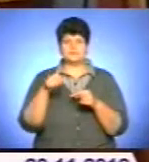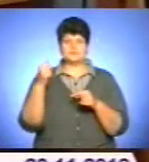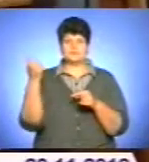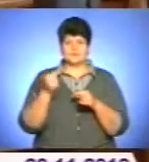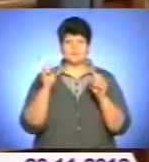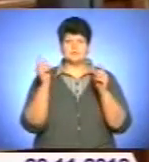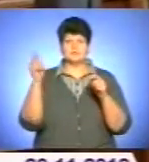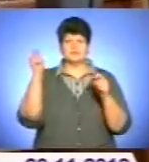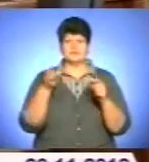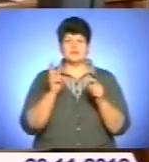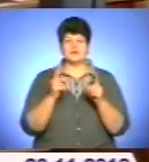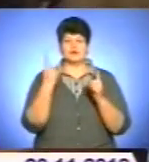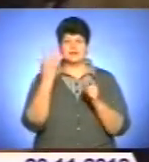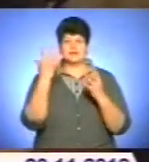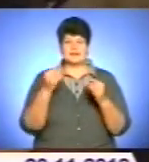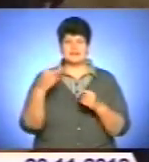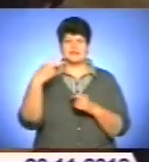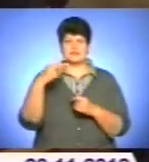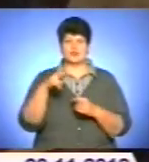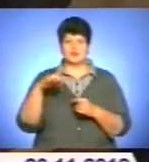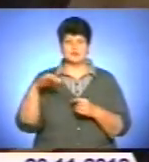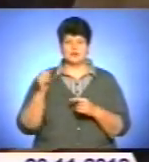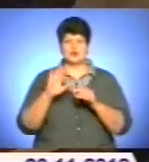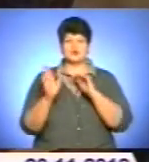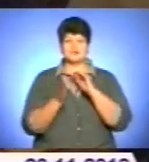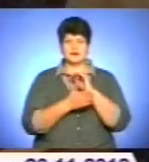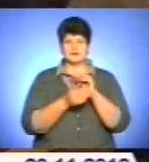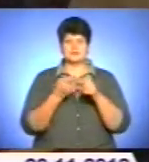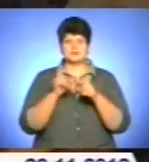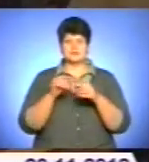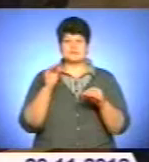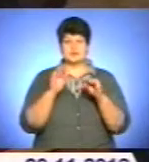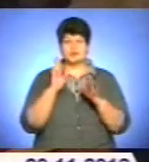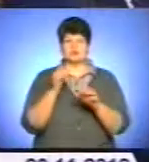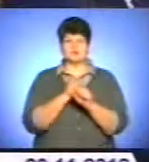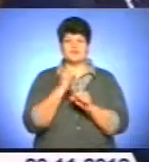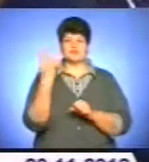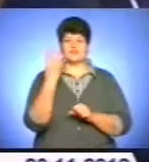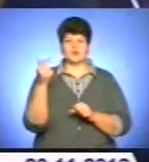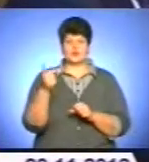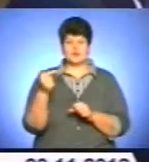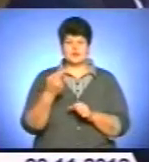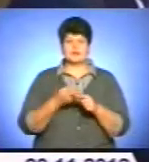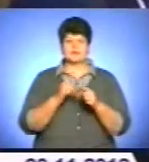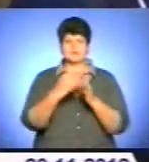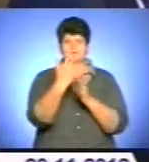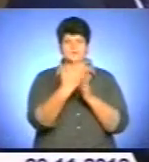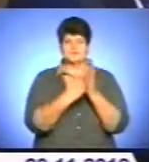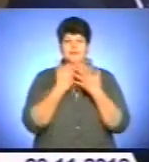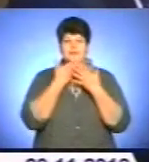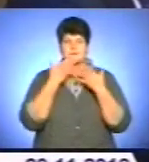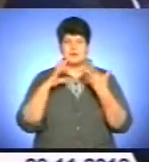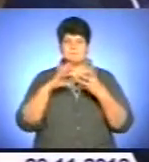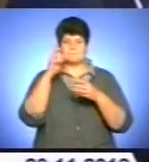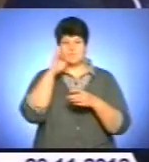зберуться лише на один день – 20 листопада. Востаннє таким складом парламент працюватиме 4-го грудня. Утім, на порядку денному немає бюджету